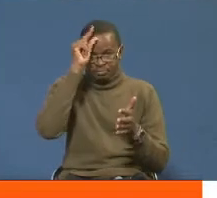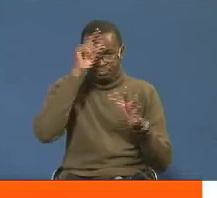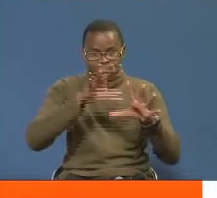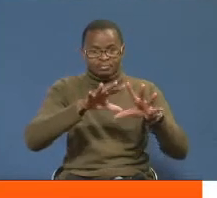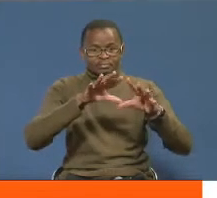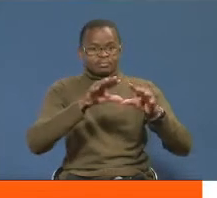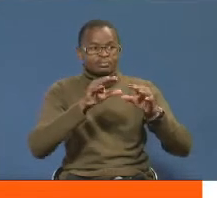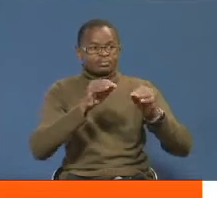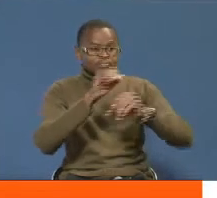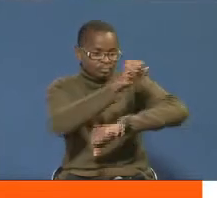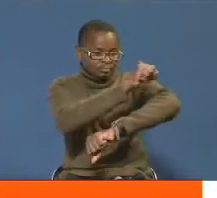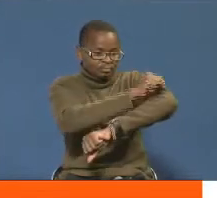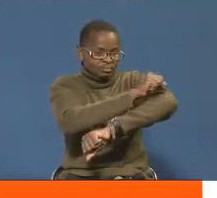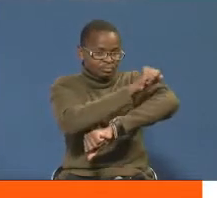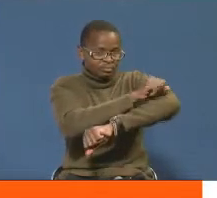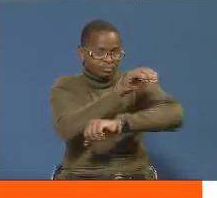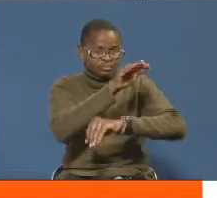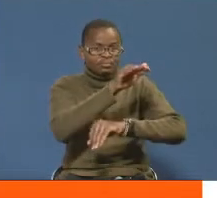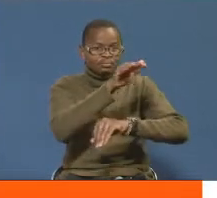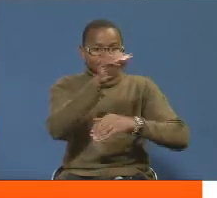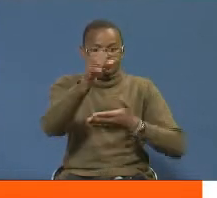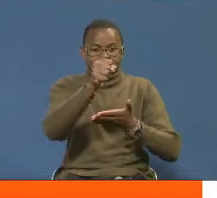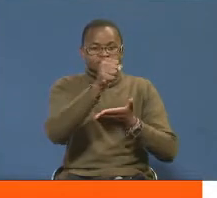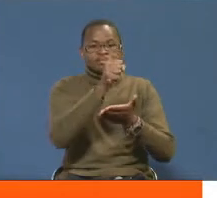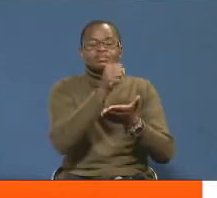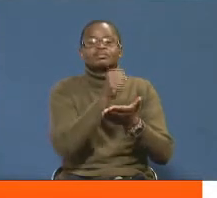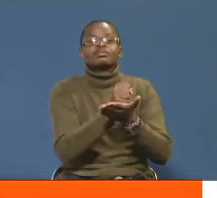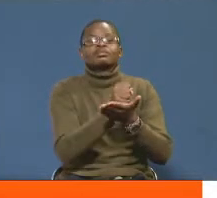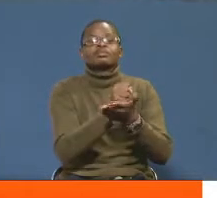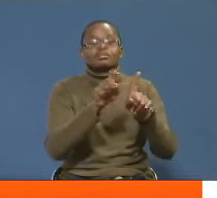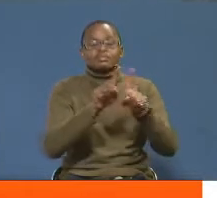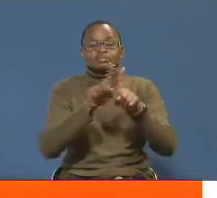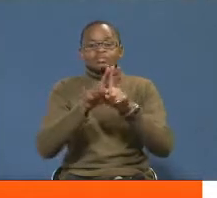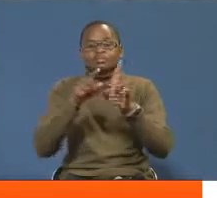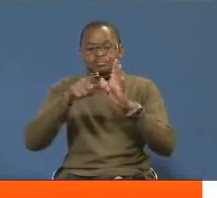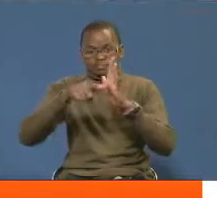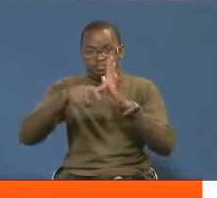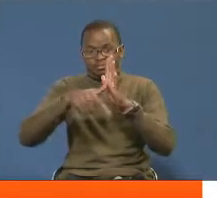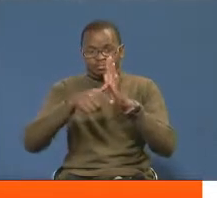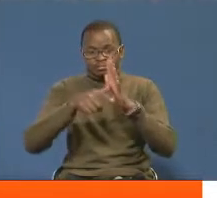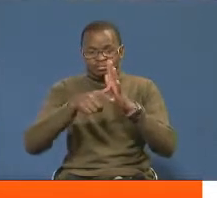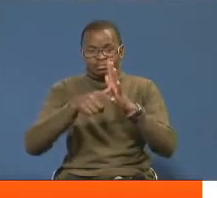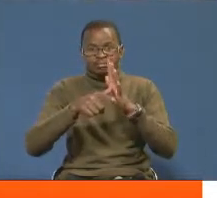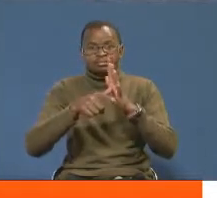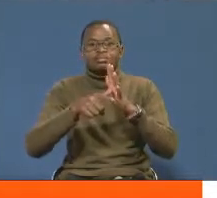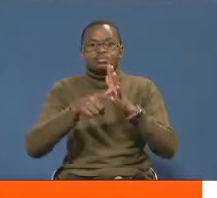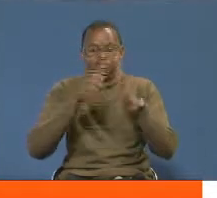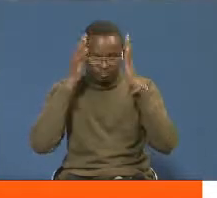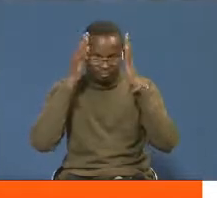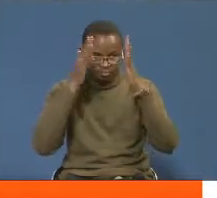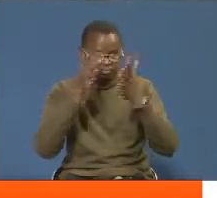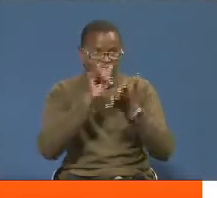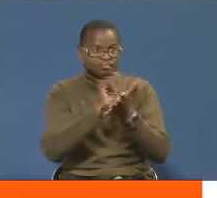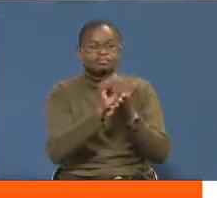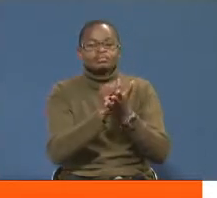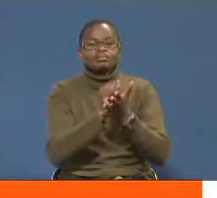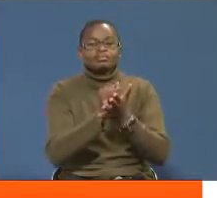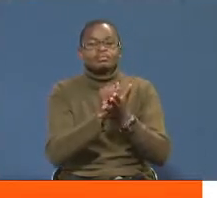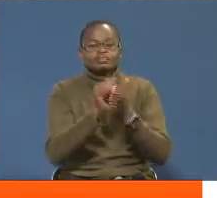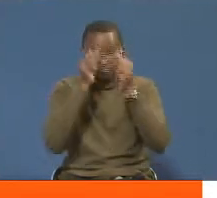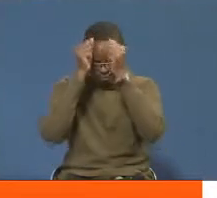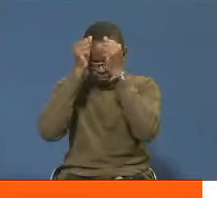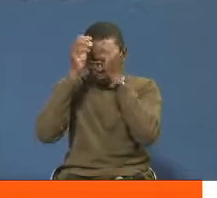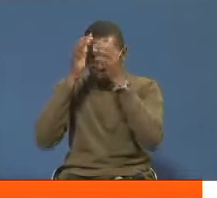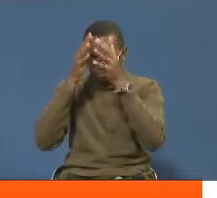tachukuliatua shule zilizwa giza ade ya kusajili wanafunzi na badaya kutotimiza wajibu huu. Kwa